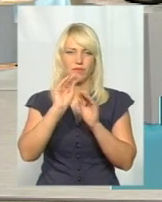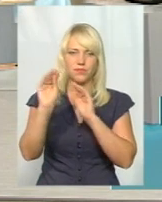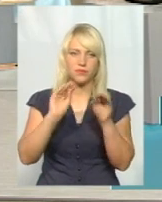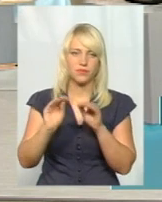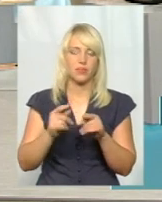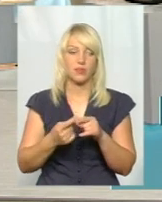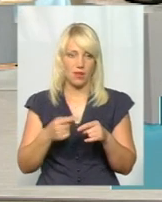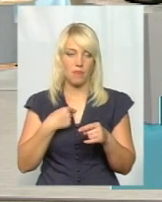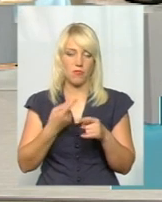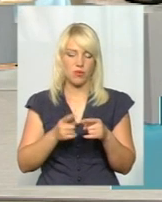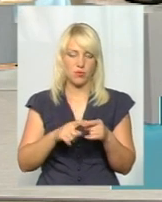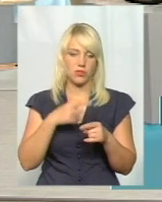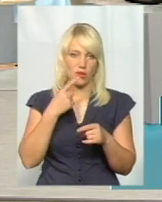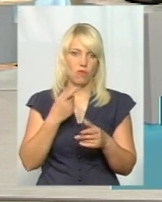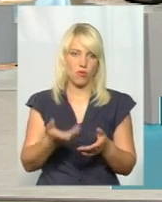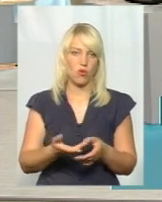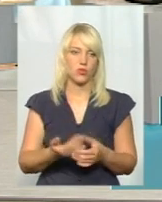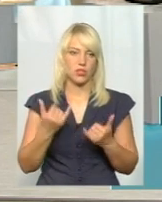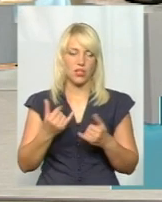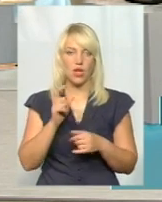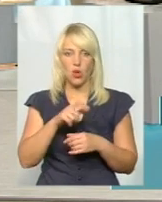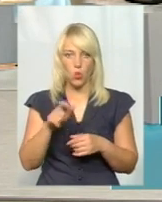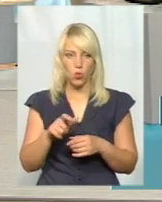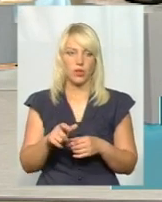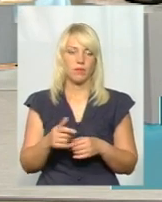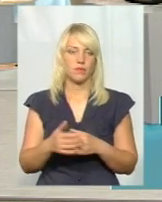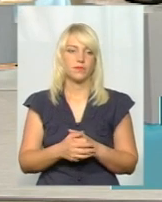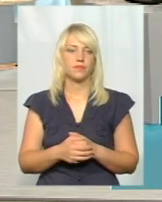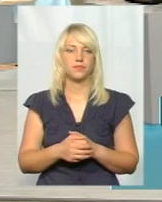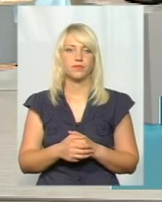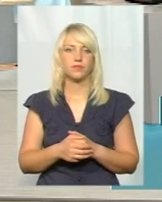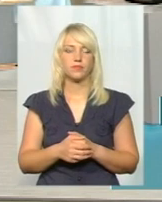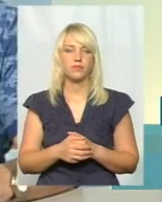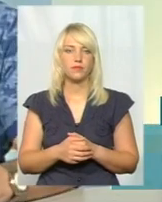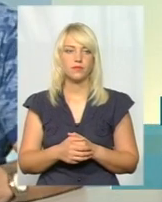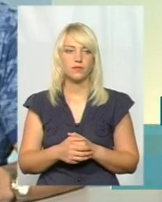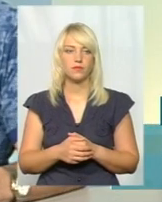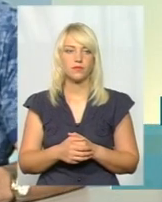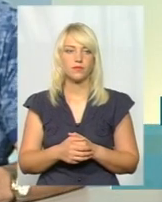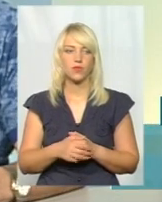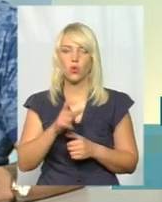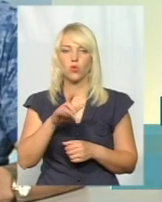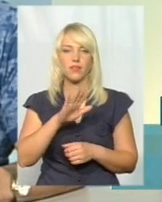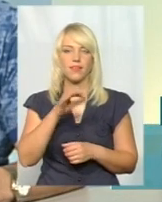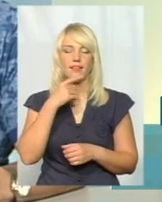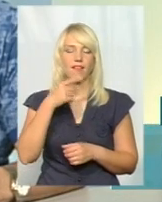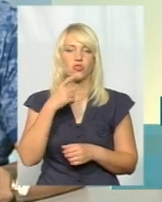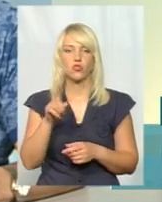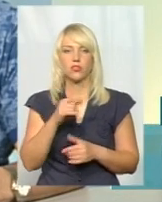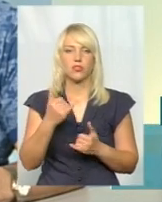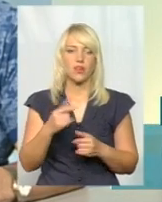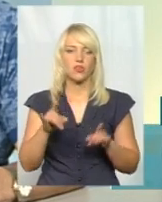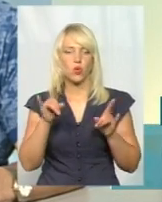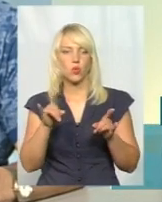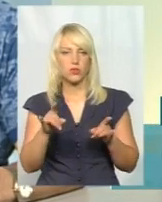їдивки. Я про це говорю зараз. Людям же ж, ну, люди не кажуть, що зараз там круті